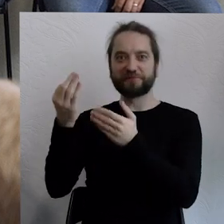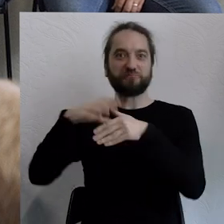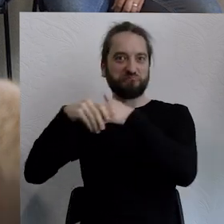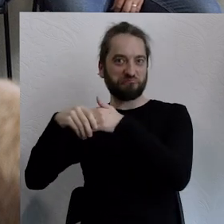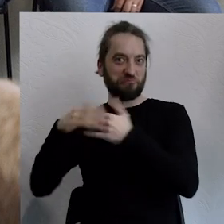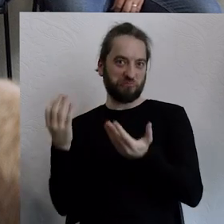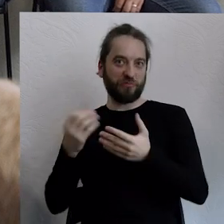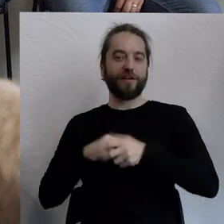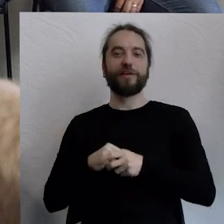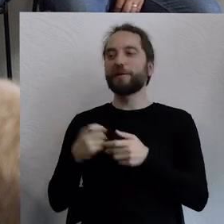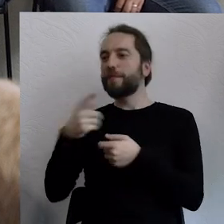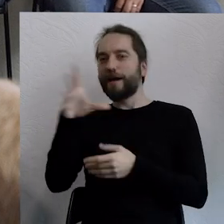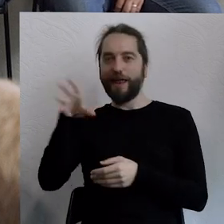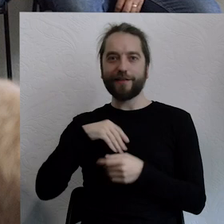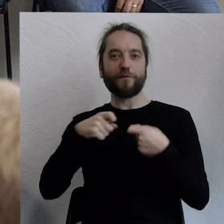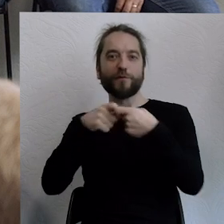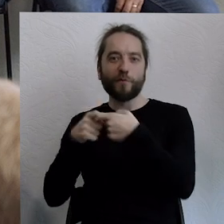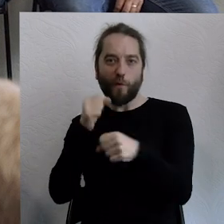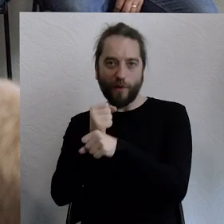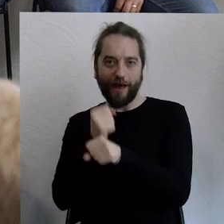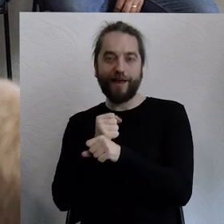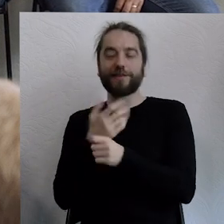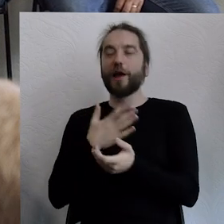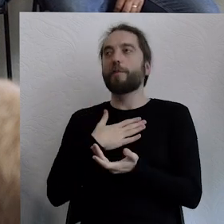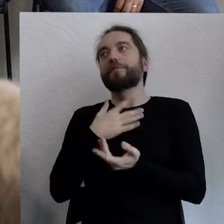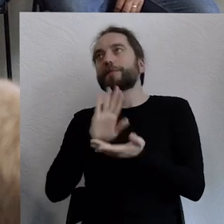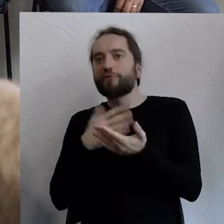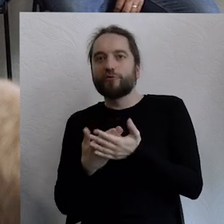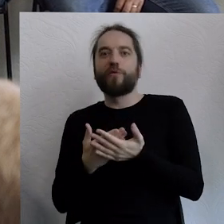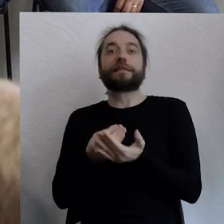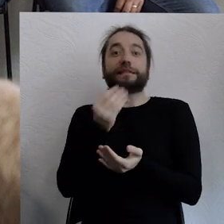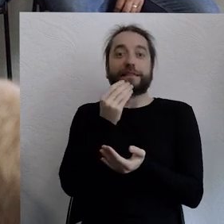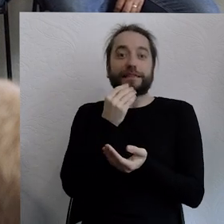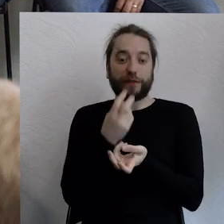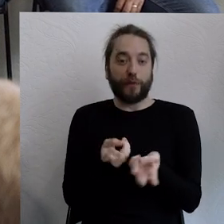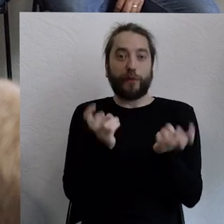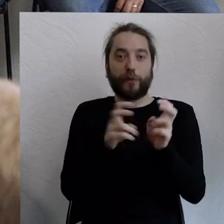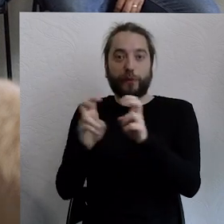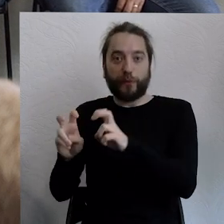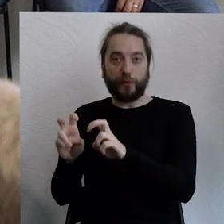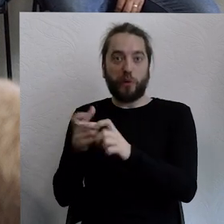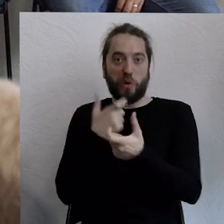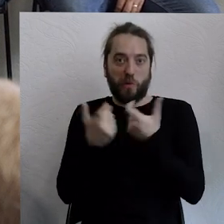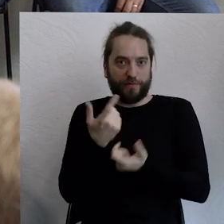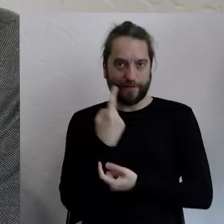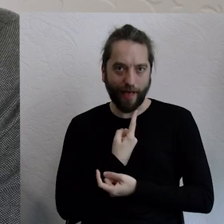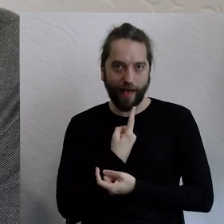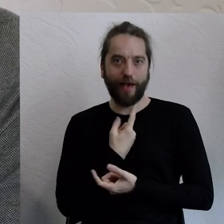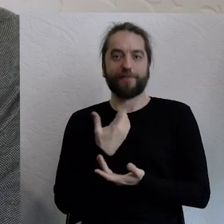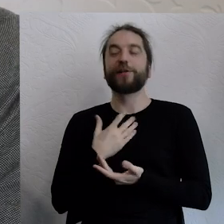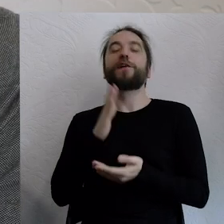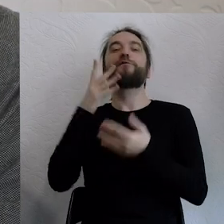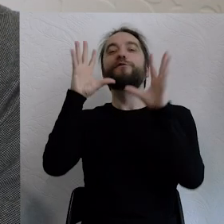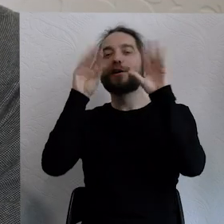żeby wytworzyć sobie w naszej okolicy żywność, żeby ta nasza społeczność lokalna mogła wieczorem